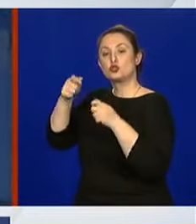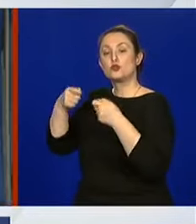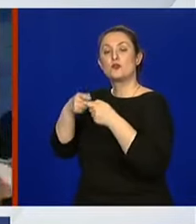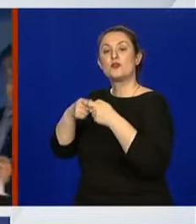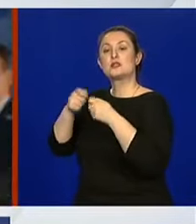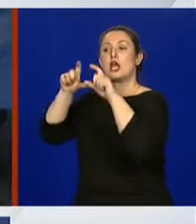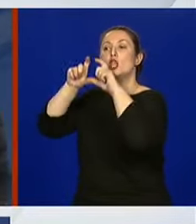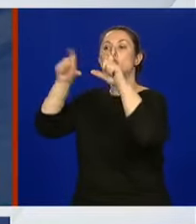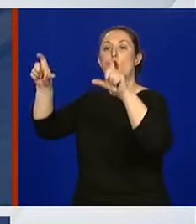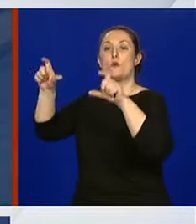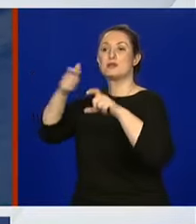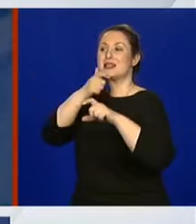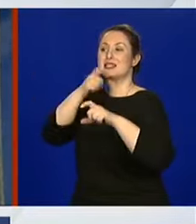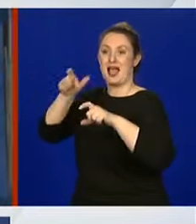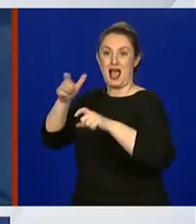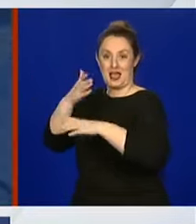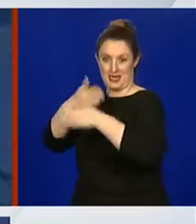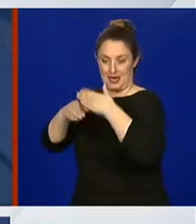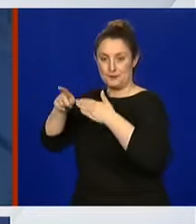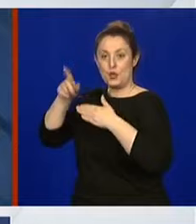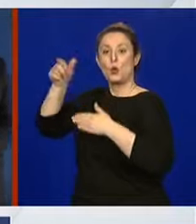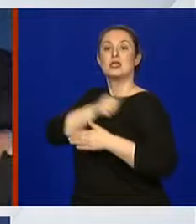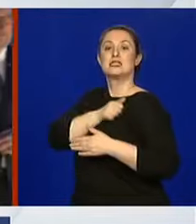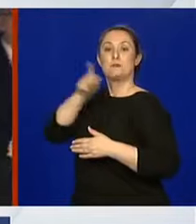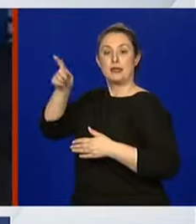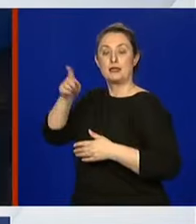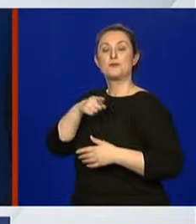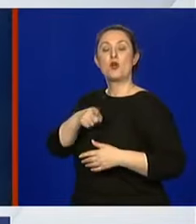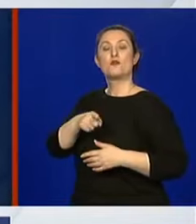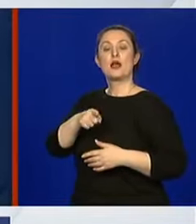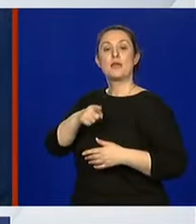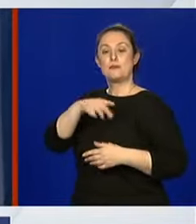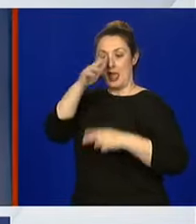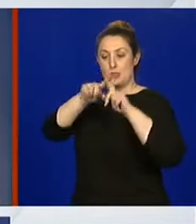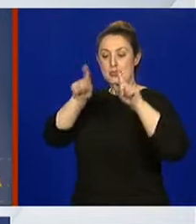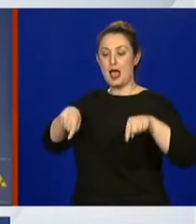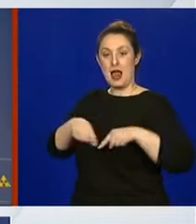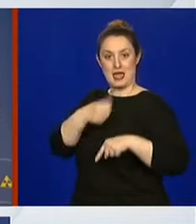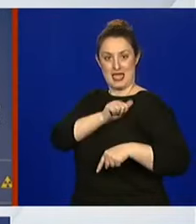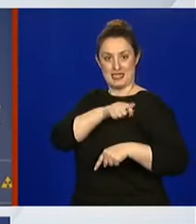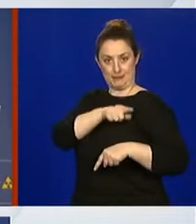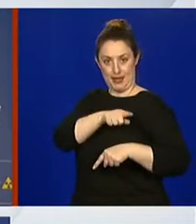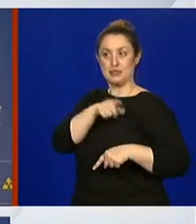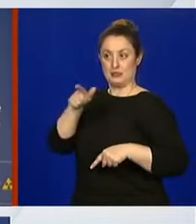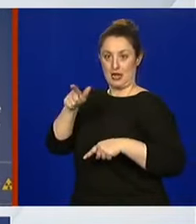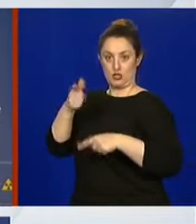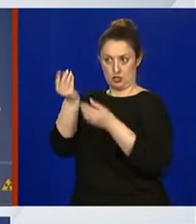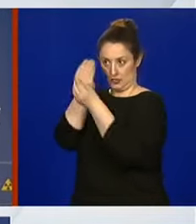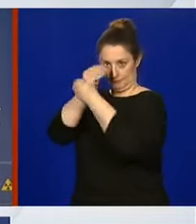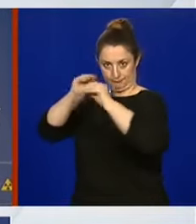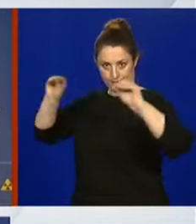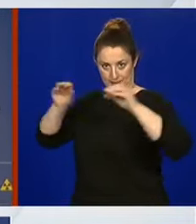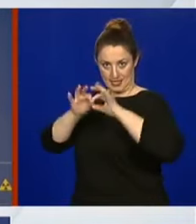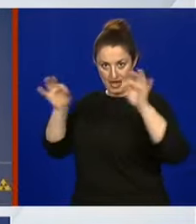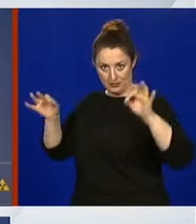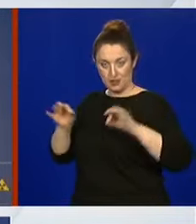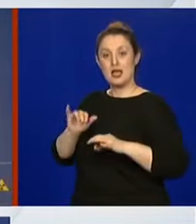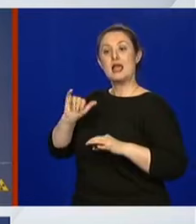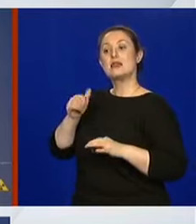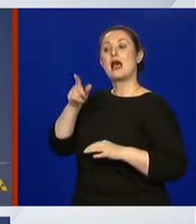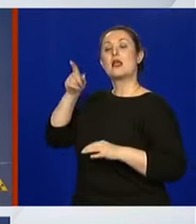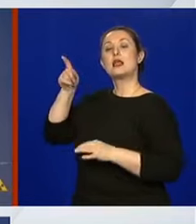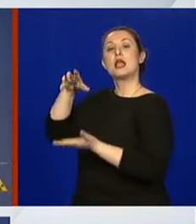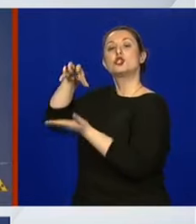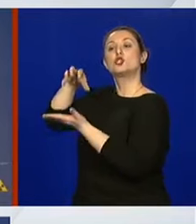starije u Splitu. Hoćete li nalaz inspekcije podijeliti s javnosti i je li bilo možda nekakvih propusta od strane Splitsko-dalmatinskog